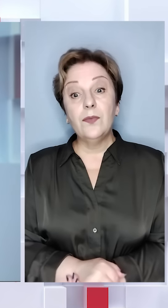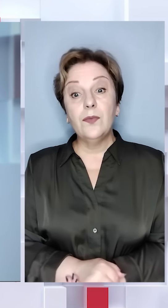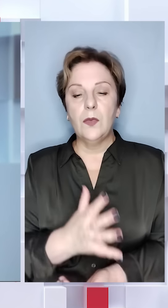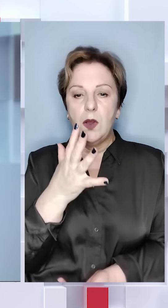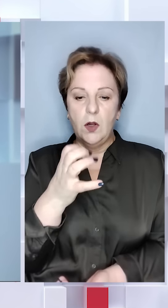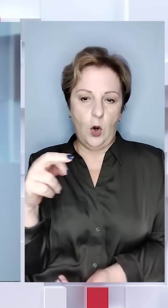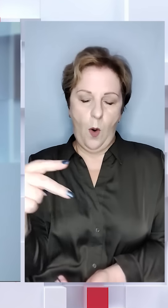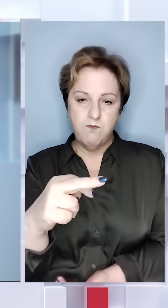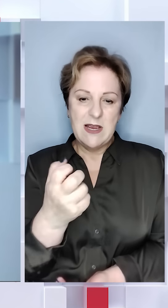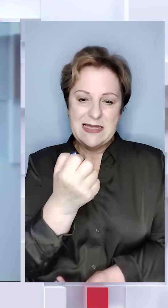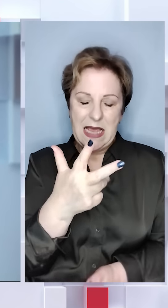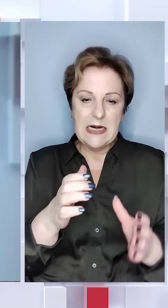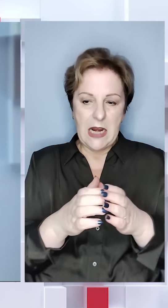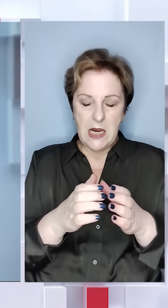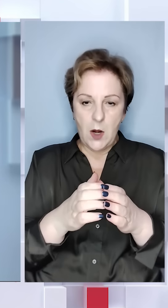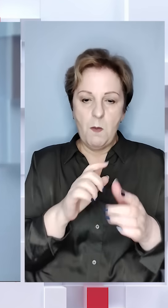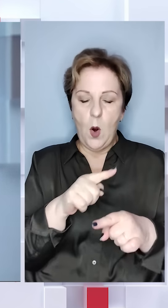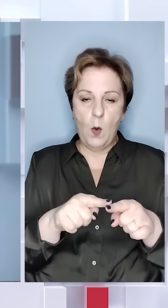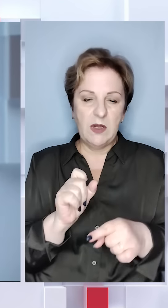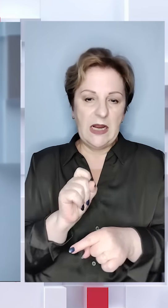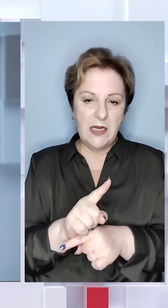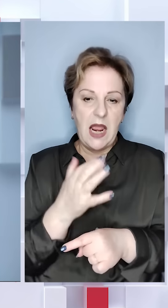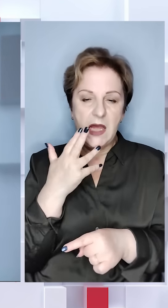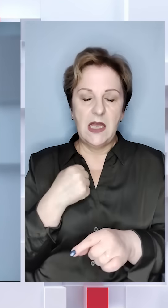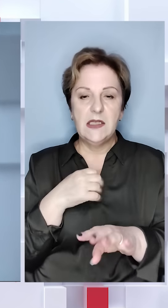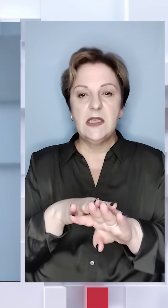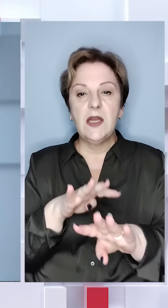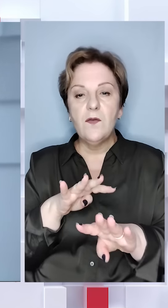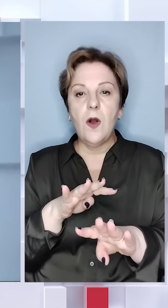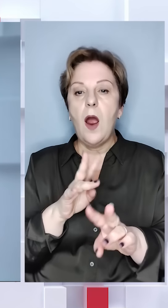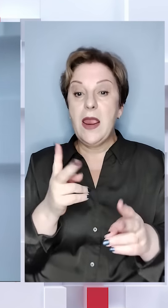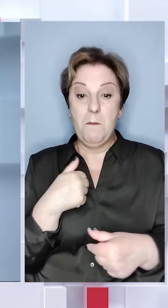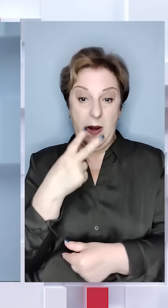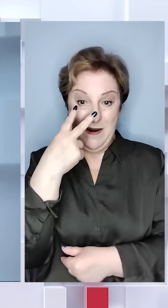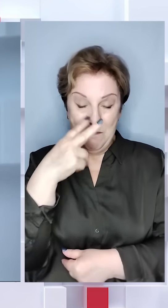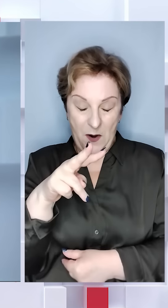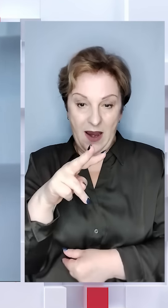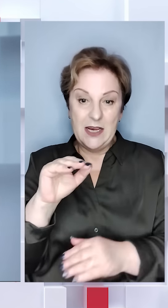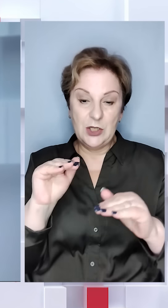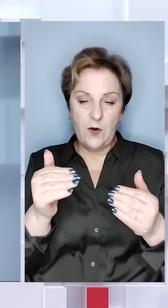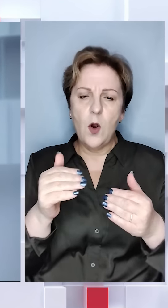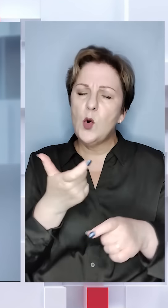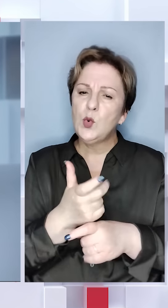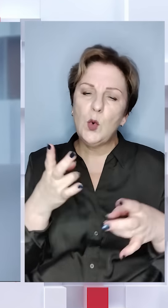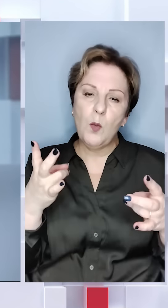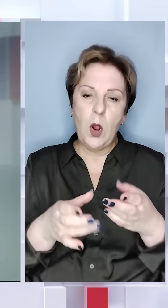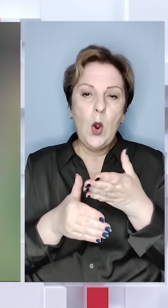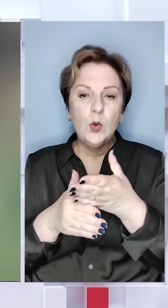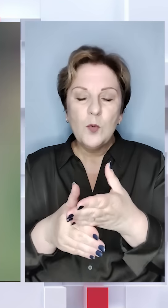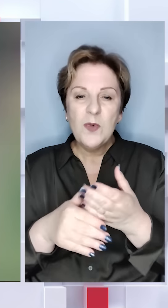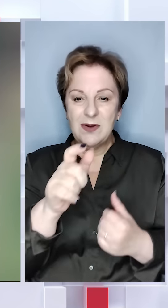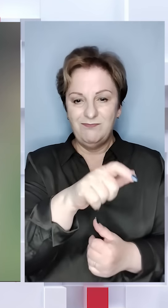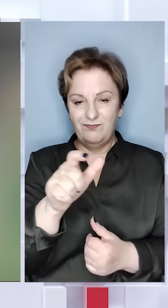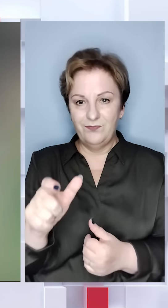Ще піхотинцям 13-ї бригади оперативного призначення Національної гвардії, яку ми бачили в сюжеті, дуже потрібна допомога